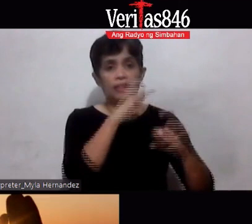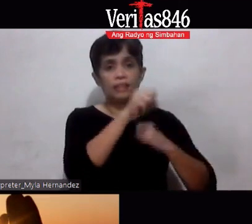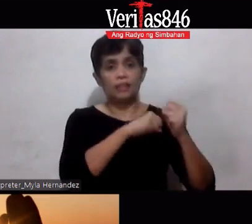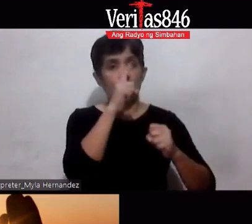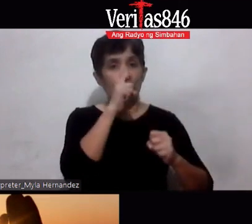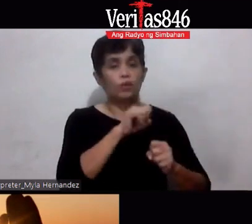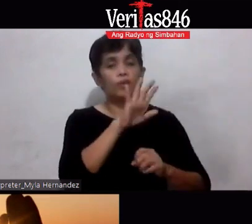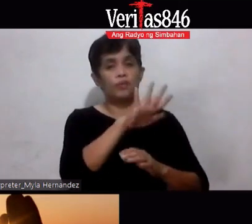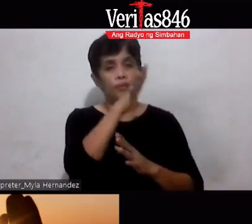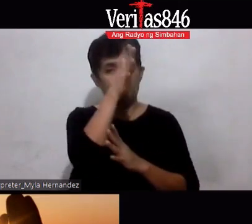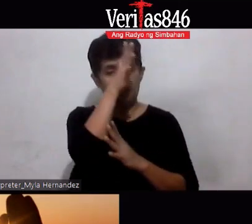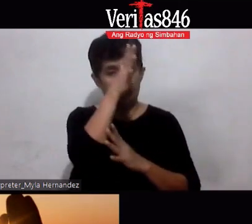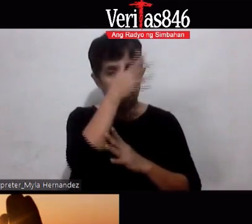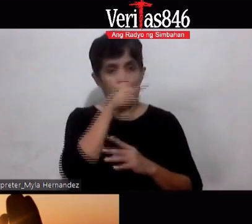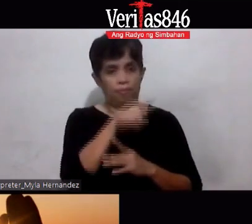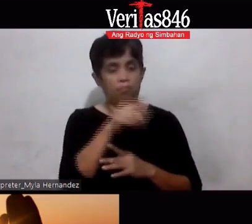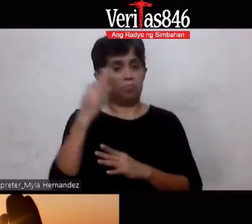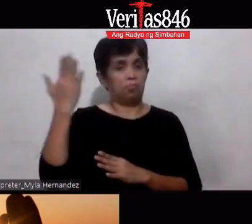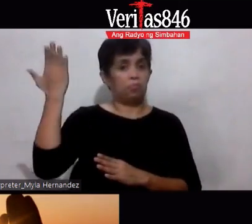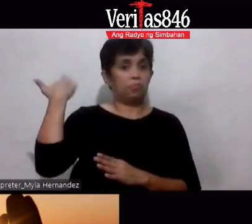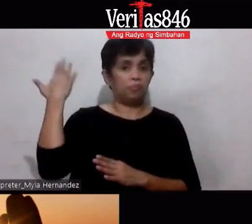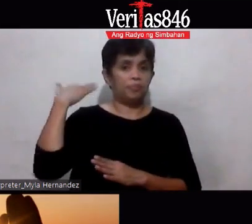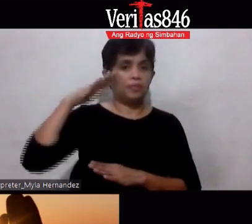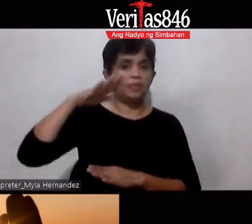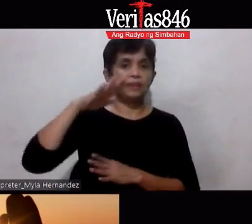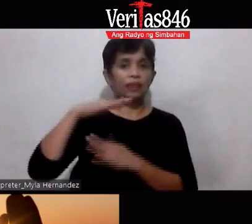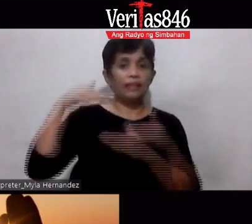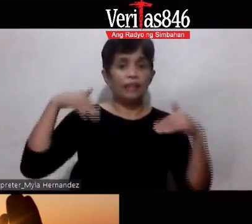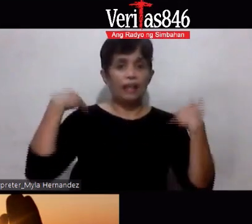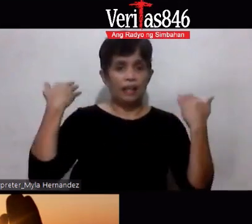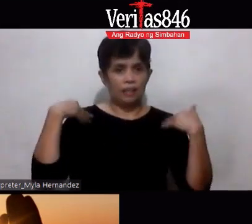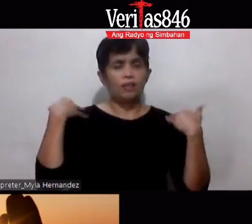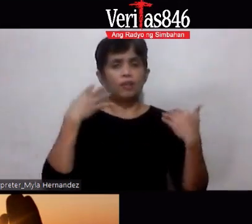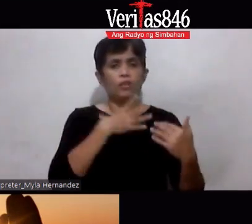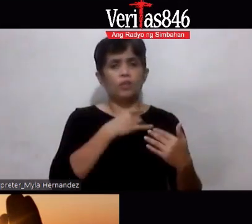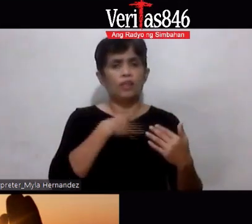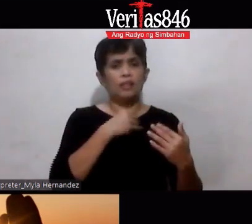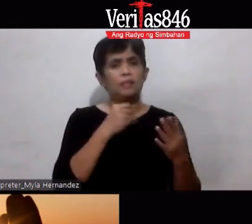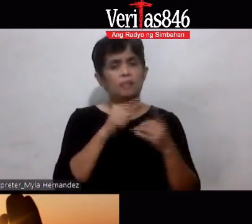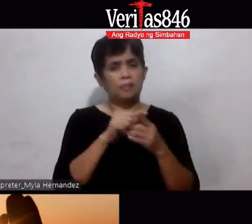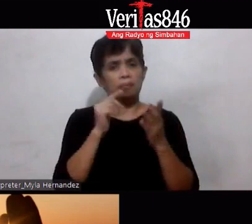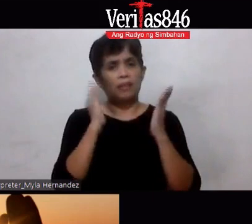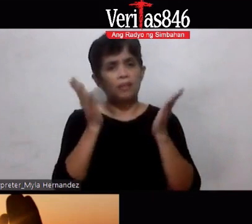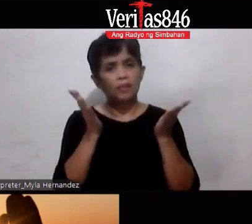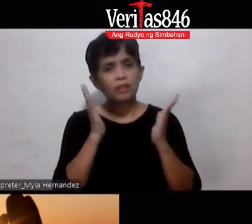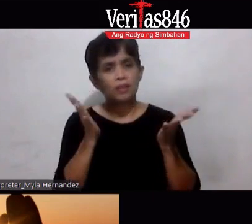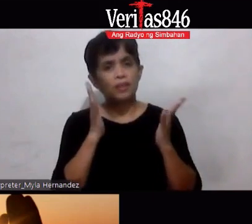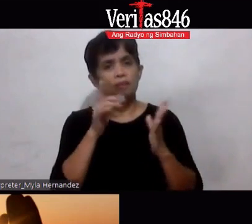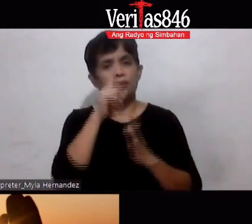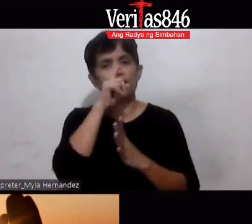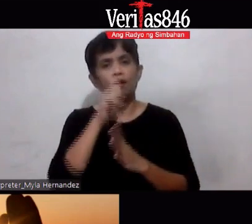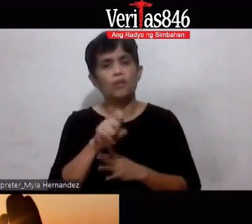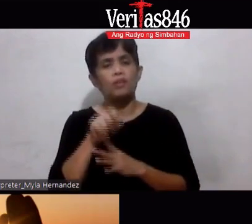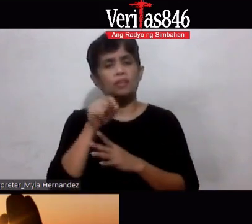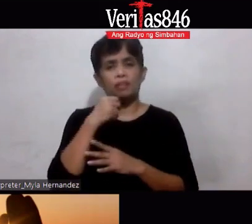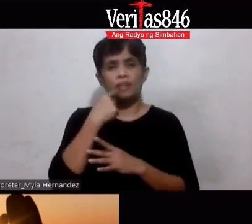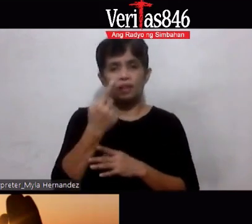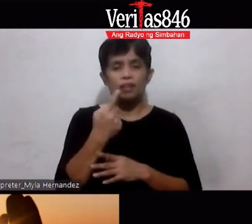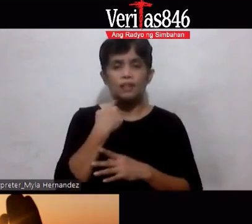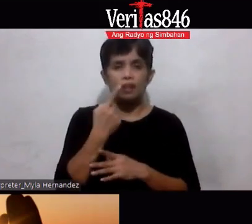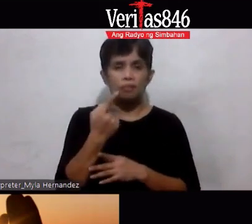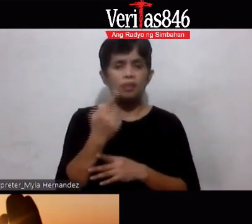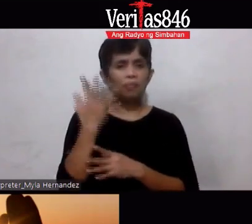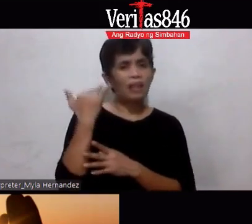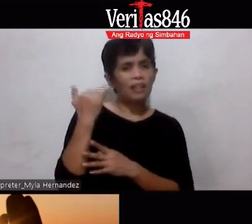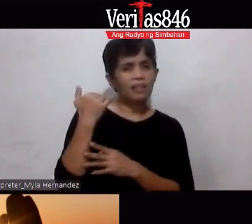Sobrang niyang gustong Makipagkwentuhan Sa mga nakakatanda At palagi nilang sinasabi O bakit ka healthy Anong ginagawa mo